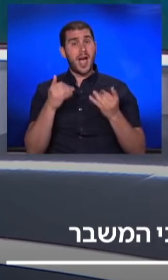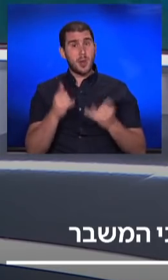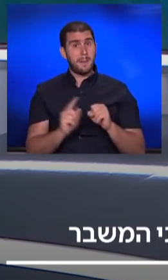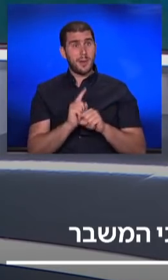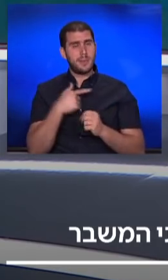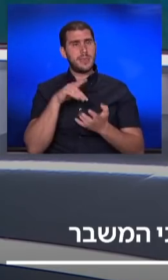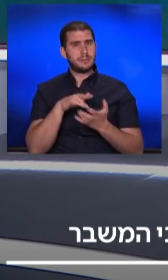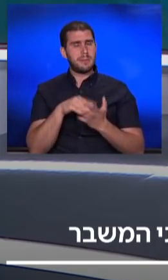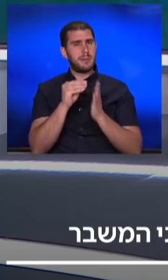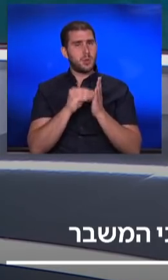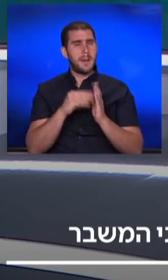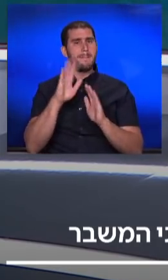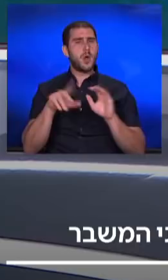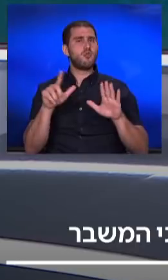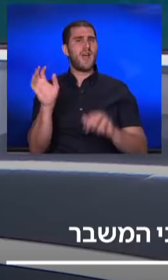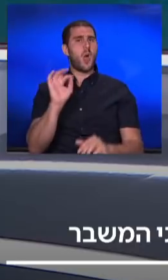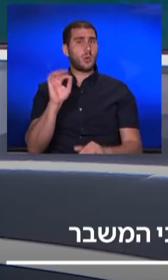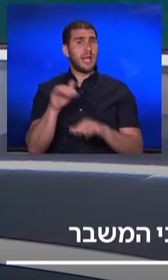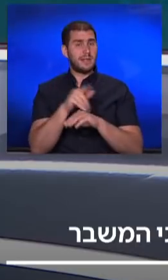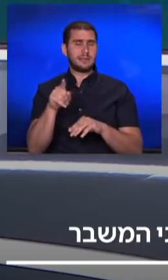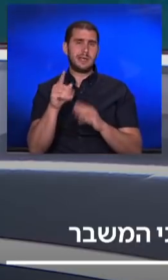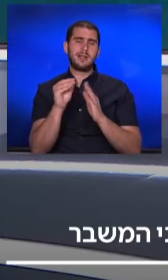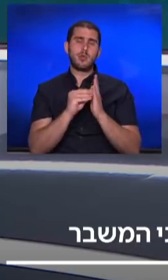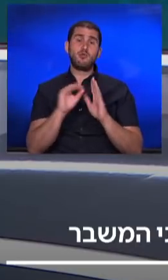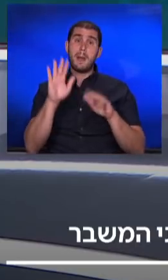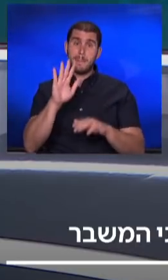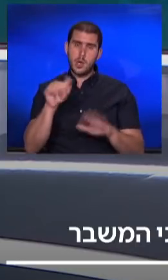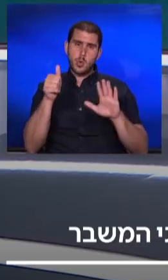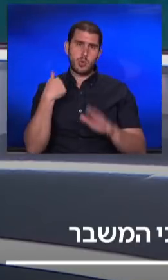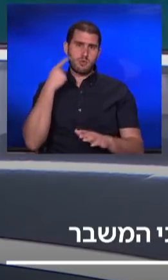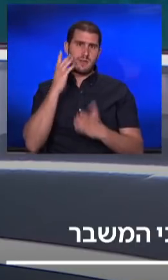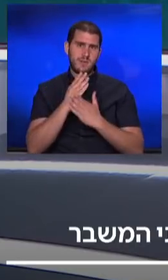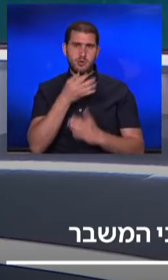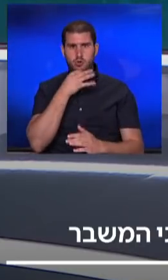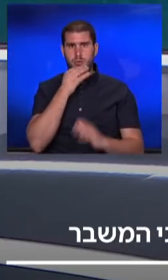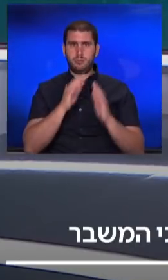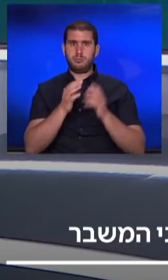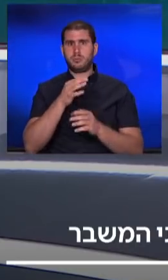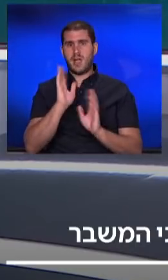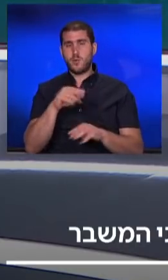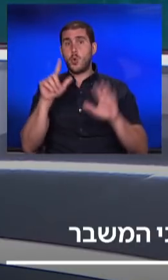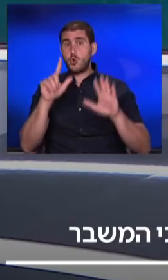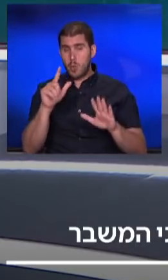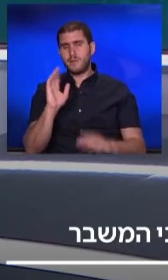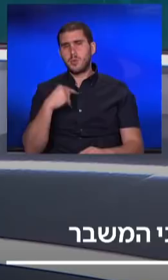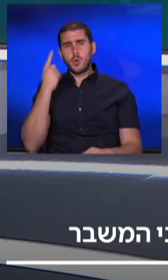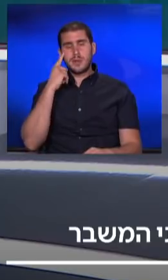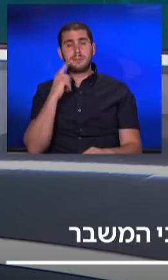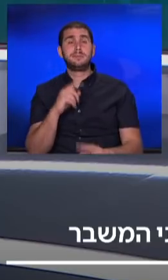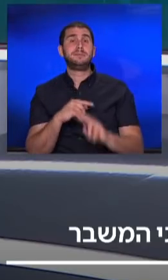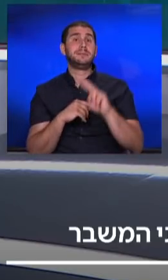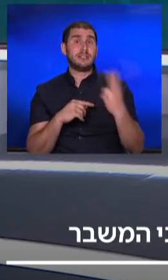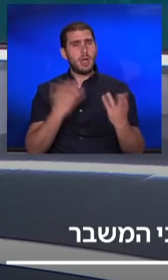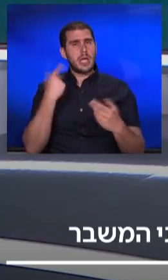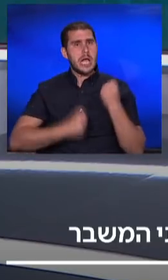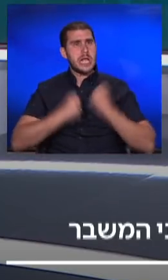נצאים לפי הנתונים, פחות מ-7 אחוזי הפתלה, זה נתוני מיי. ביוני אנחנו מעריכים שהמצב ישתפר, ווודאי גם ביולי, כי אנחנו גם יודעים שמצד השני, היה מאוד